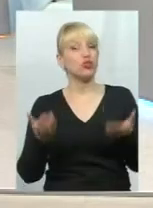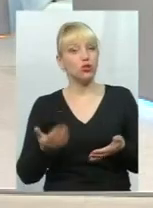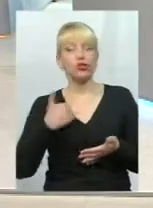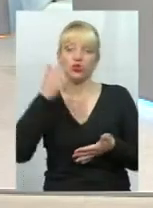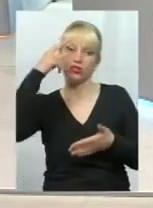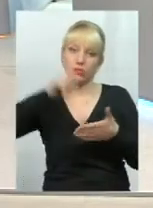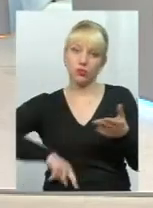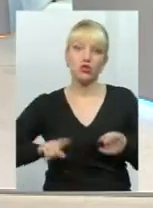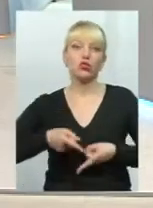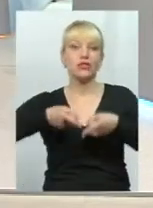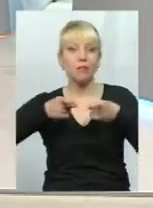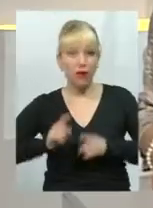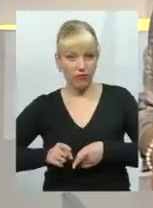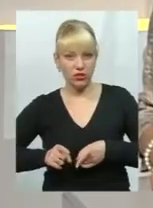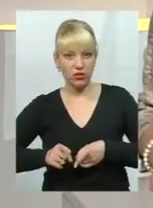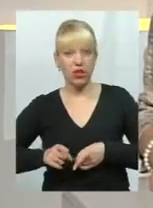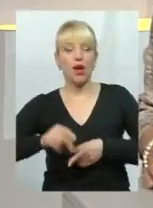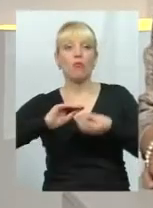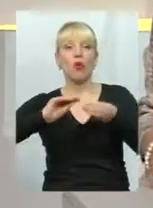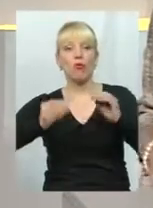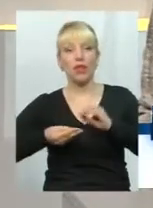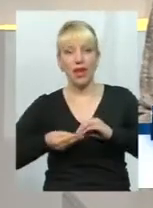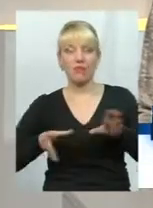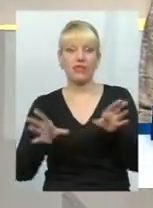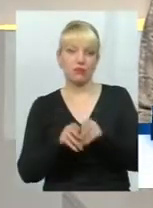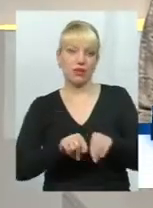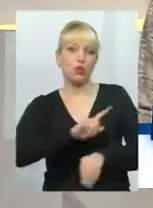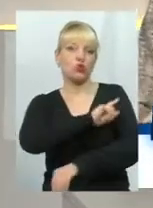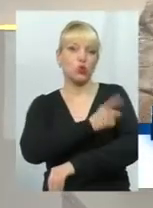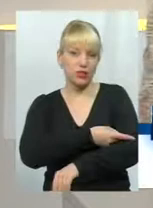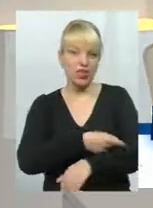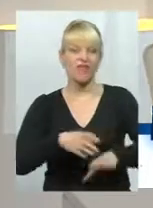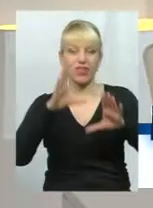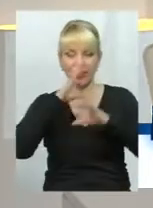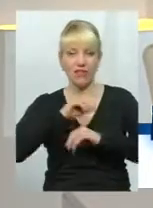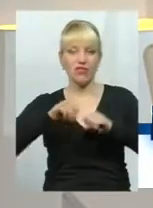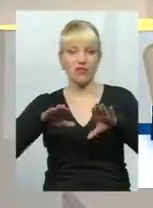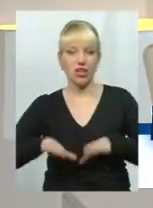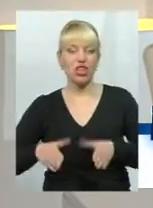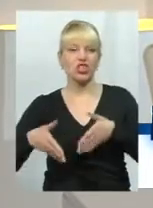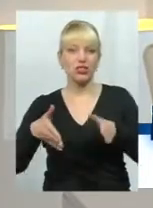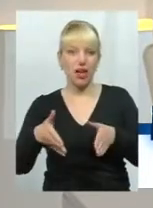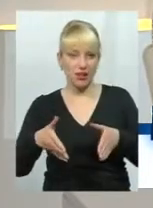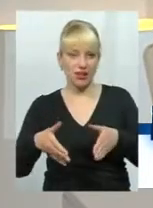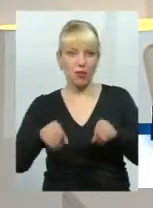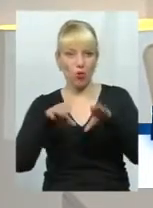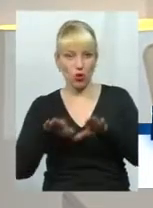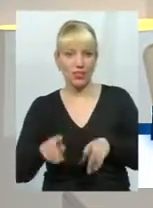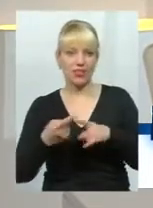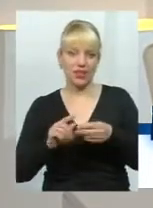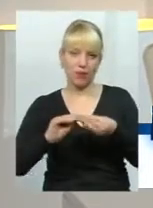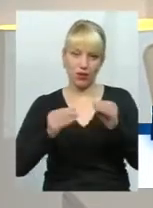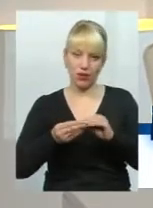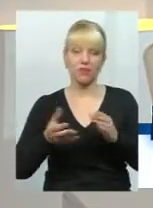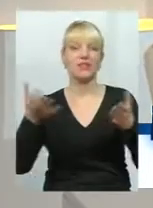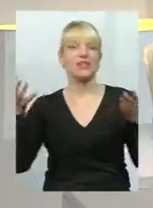сподіватися, що справді проблеми спільними з усиллями вдасться вирішити, шляхи подолання цих проблем